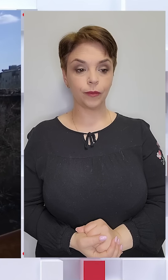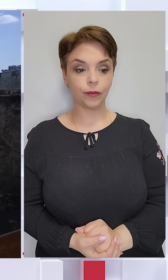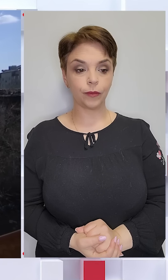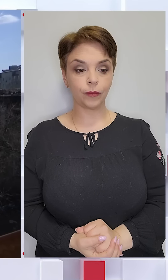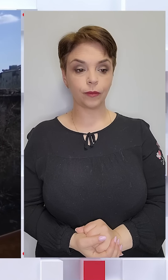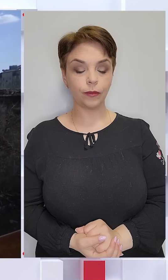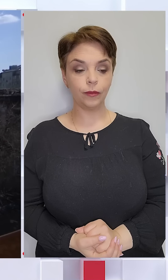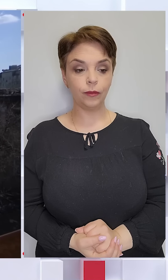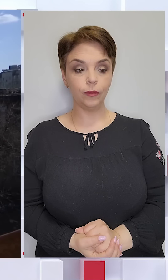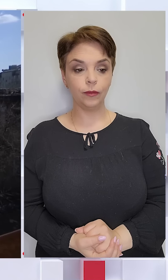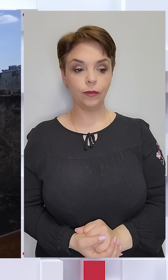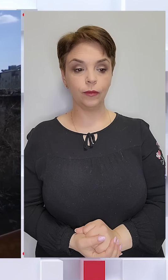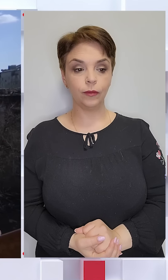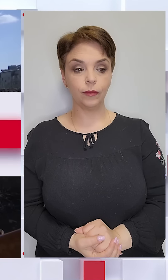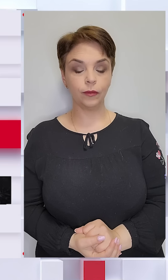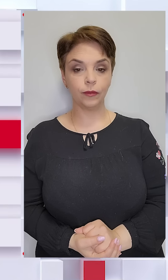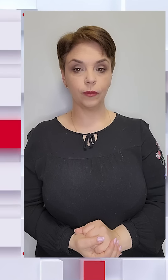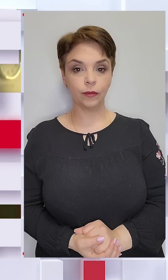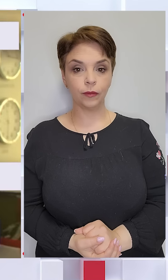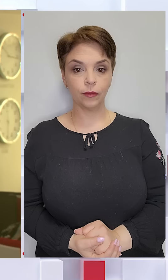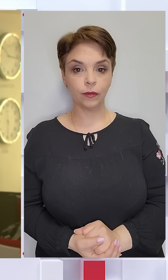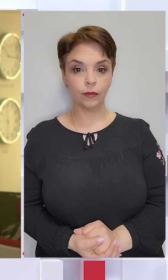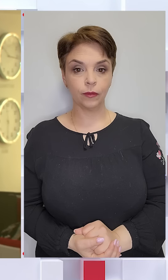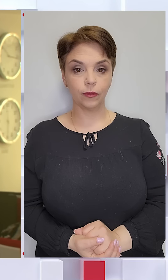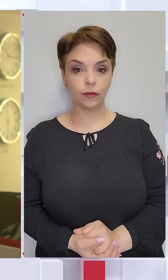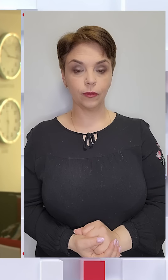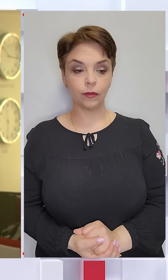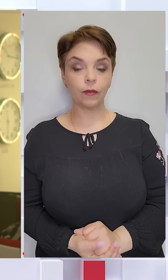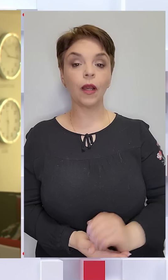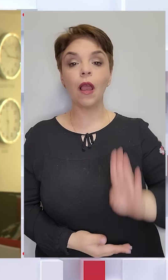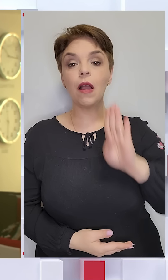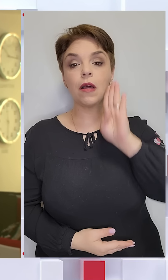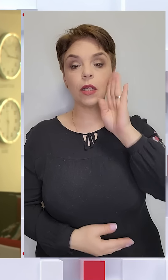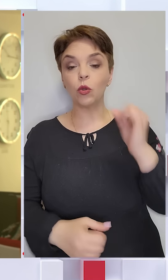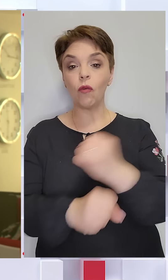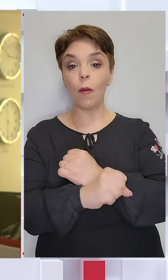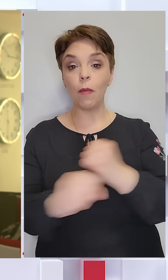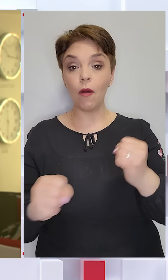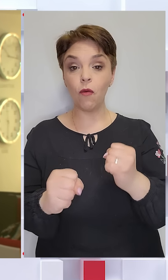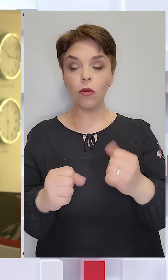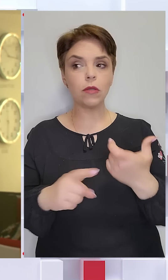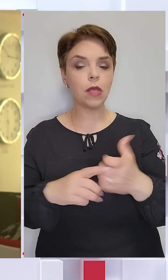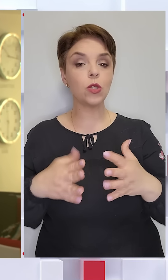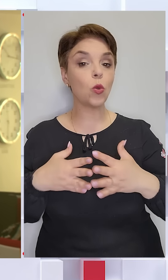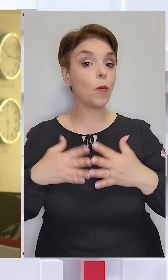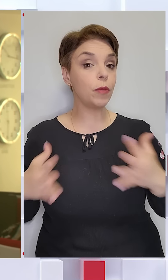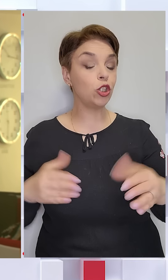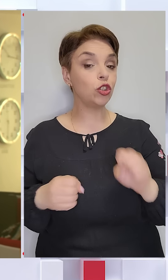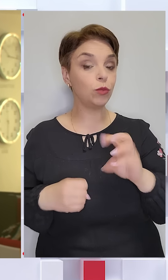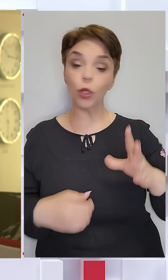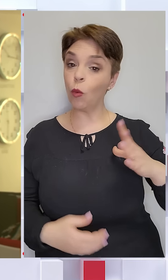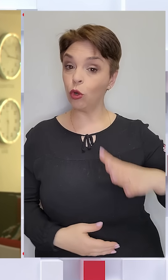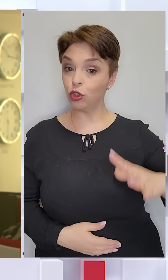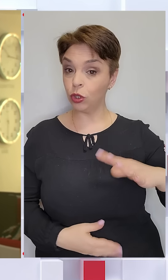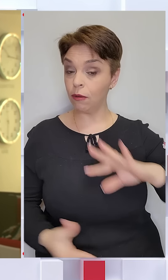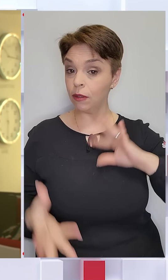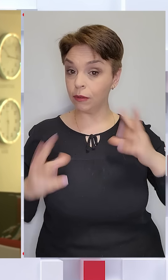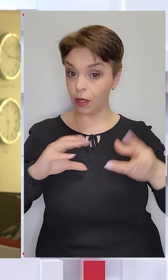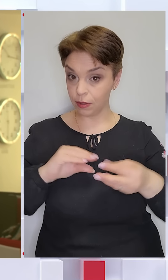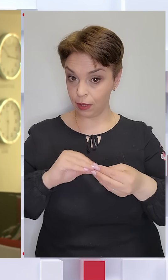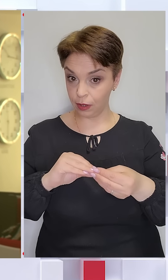Полтавщина, ТСН 1+, Ранкова бавовна зі значно більшими, ніж очікувалося